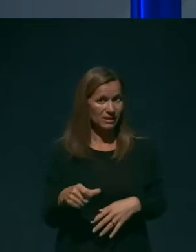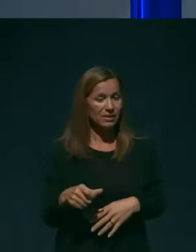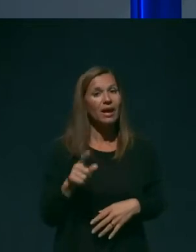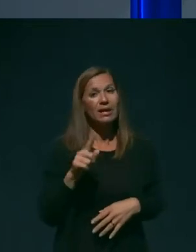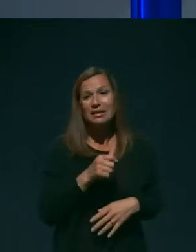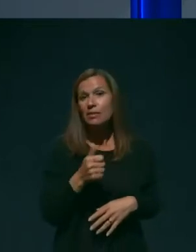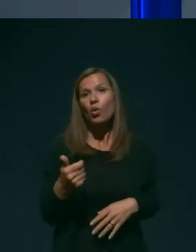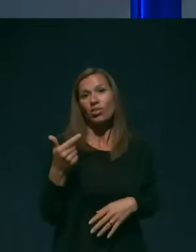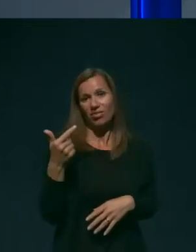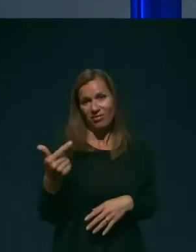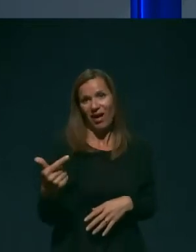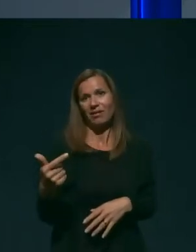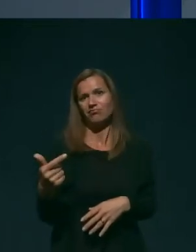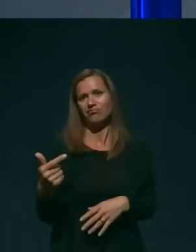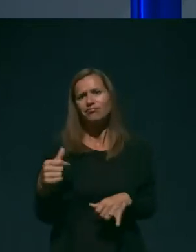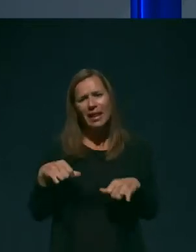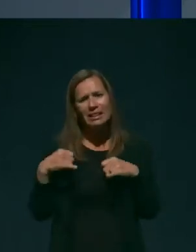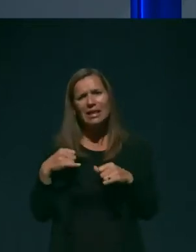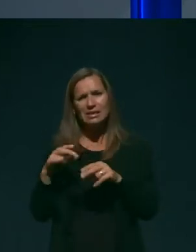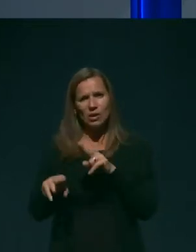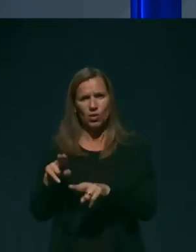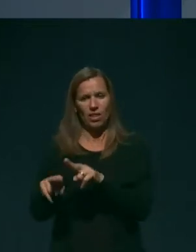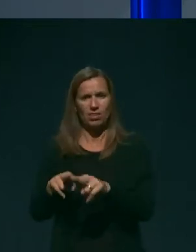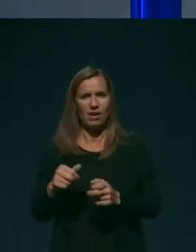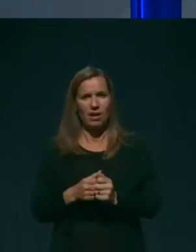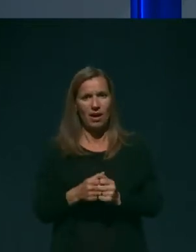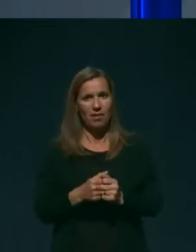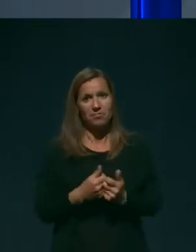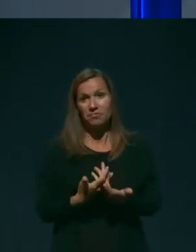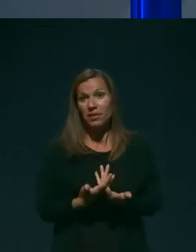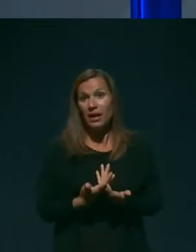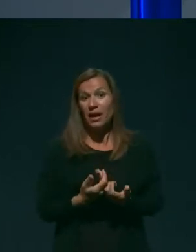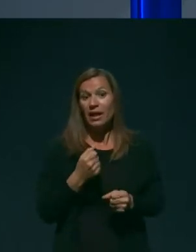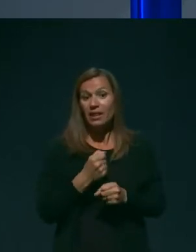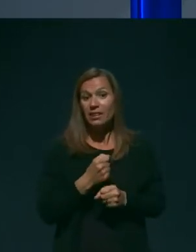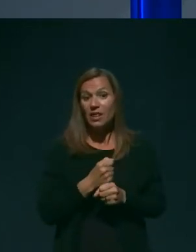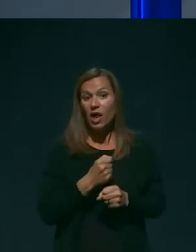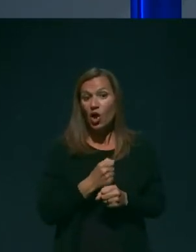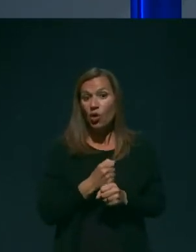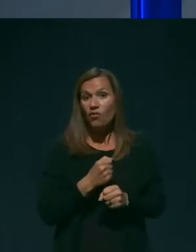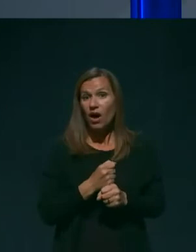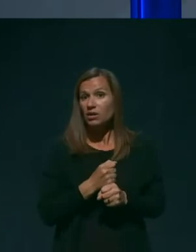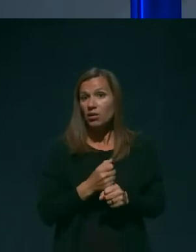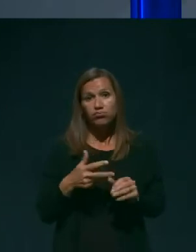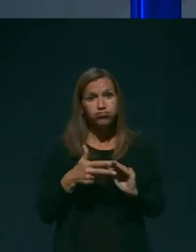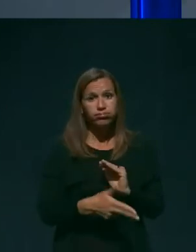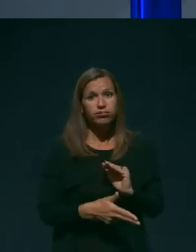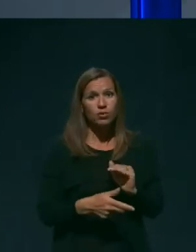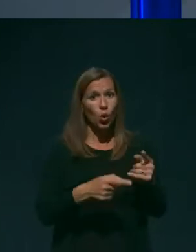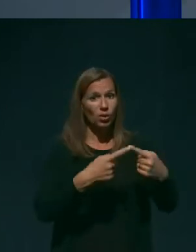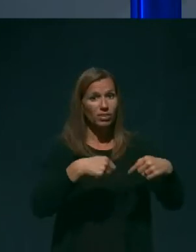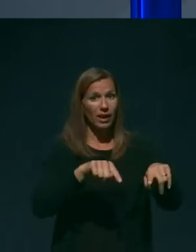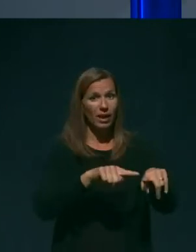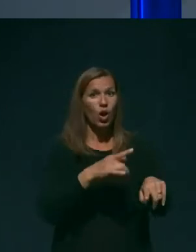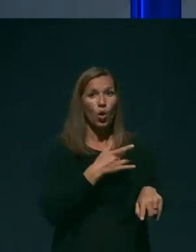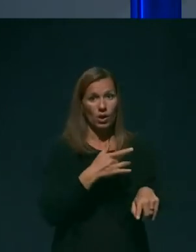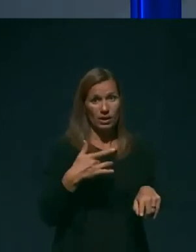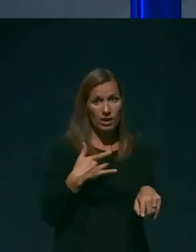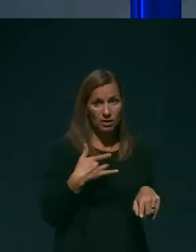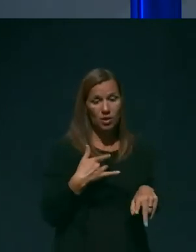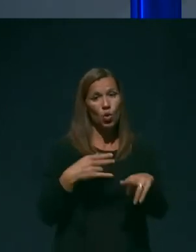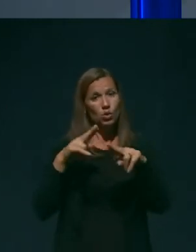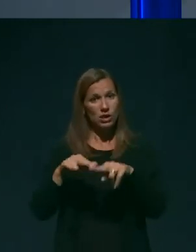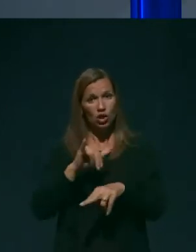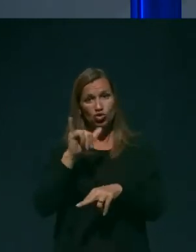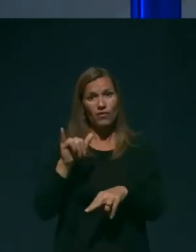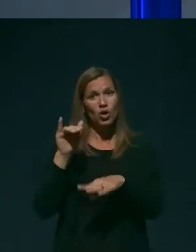intenzivni negi. Z delovanjem je zaenkrat prenehal oddelek na golniku, ostaja ta oddelka v Mariboru in